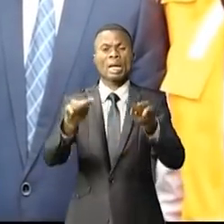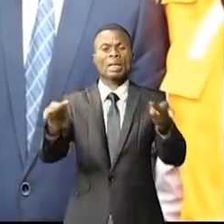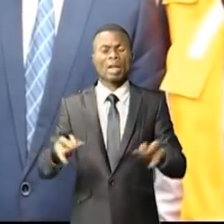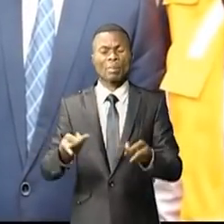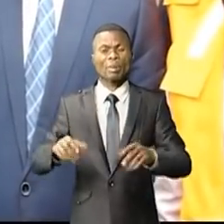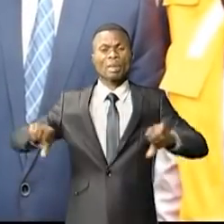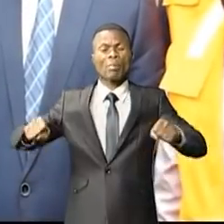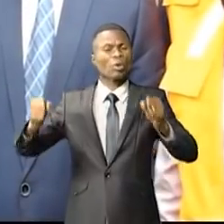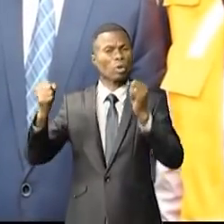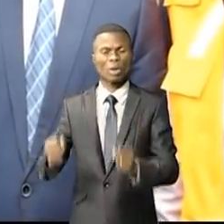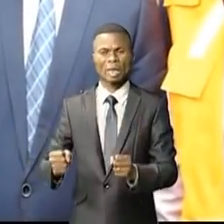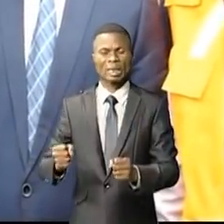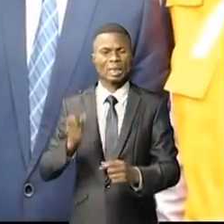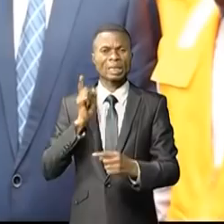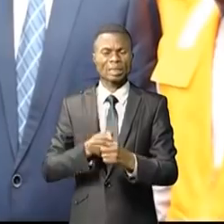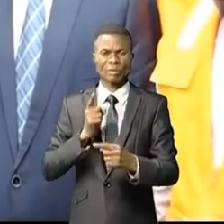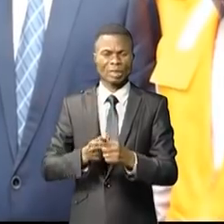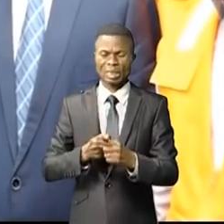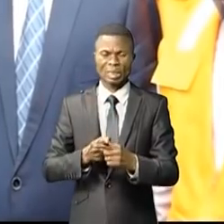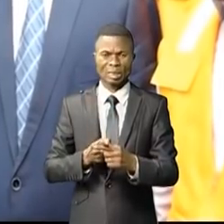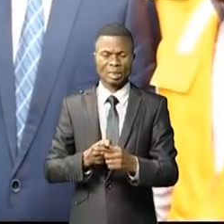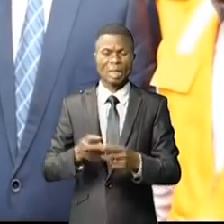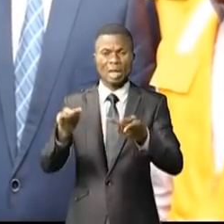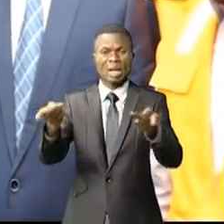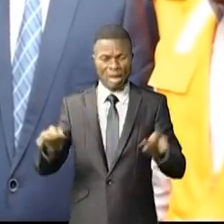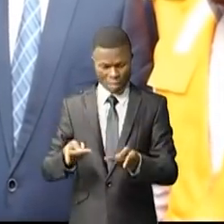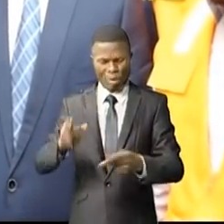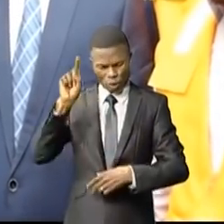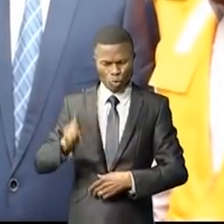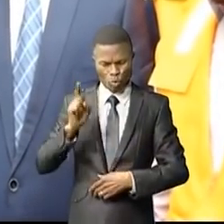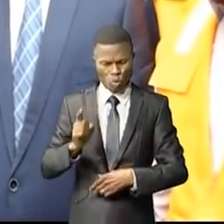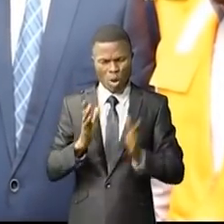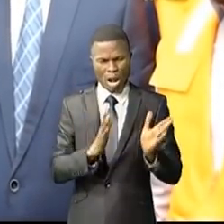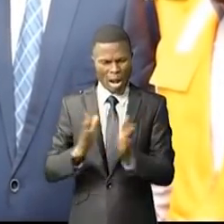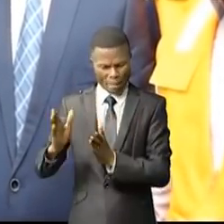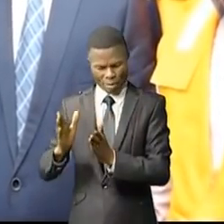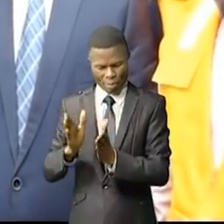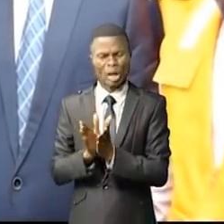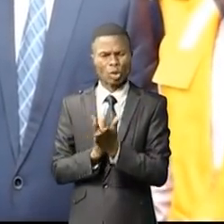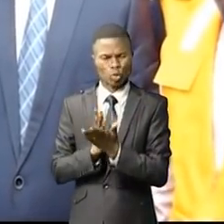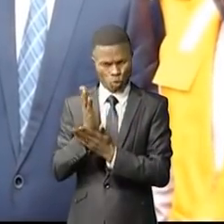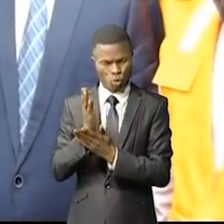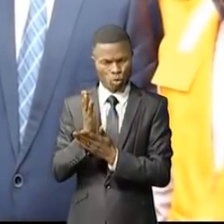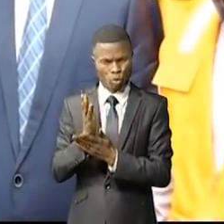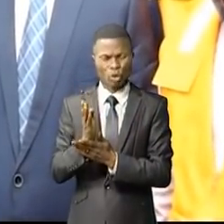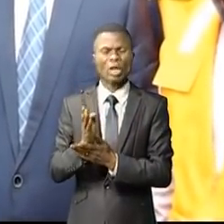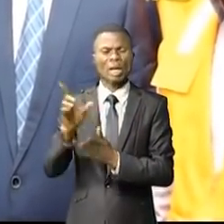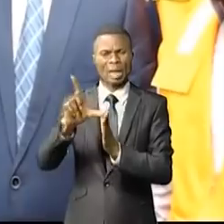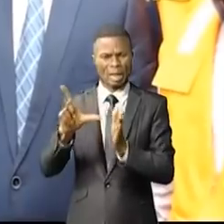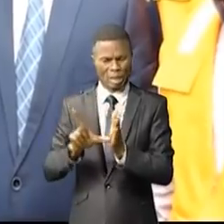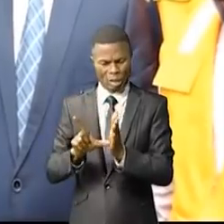motocyclistes sont improvisés. Un parking doit être officiel, légal